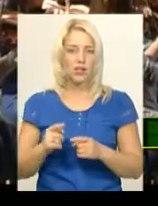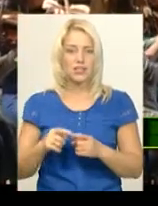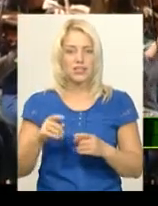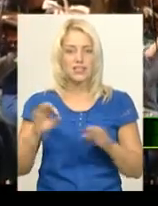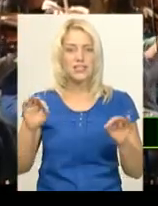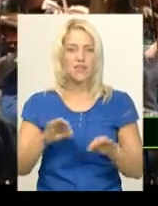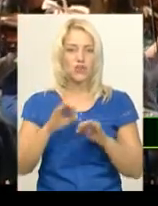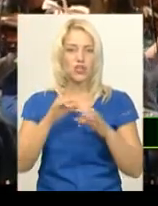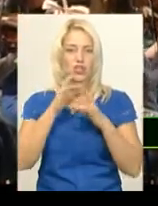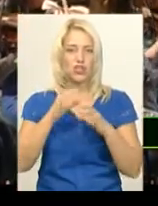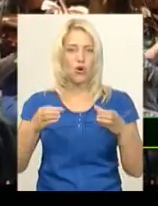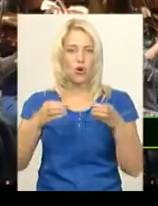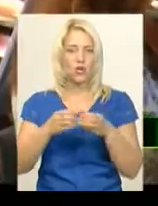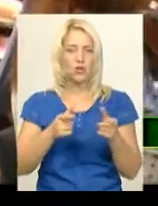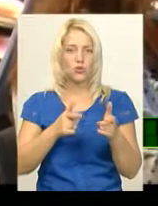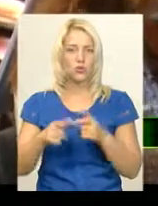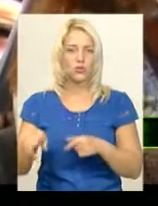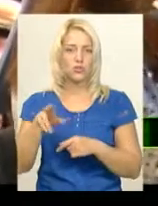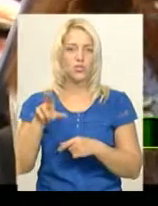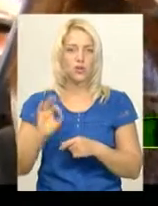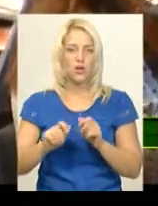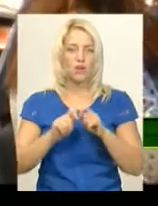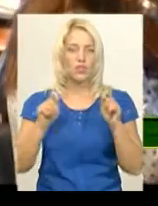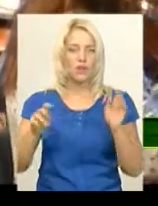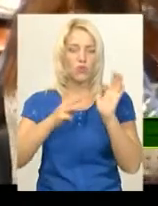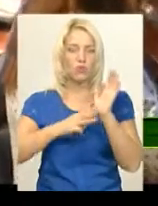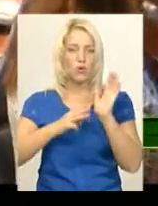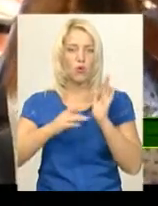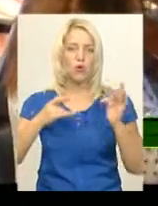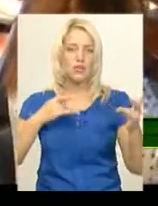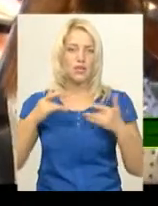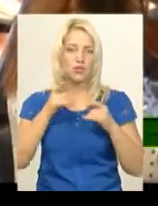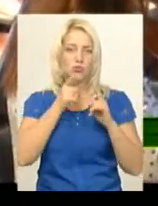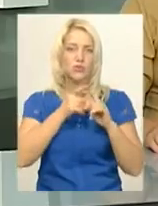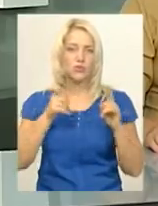Хмельницької обласної філармонії готується до відкриття 80-го концертного сезону.